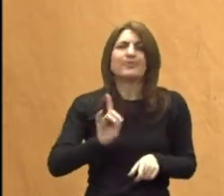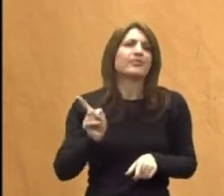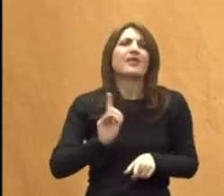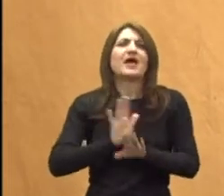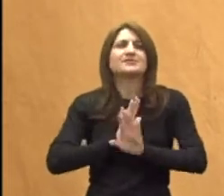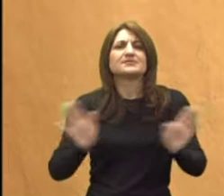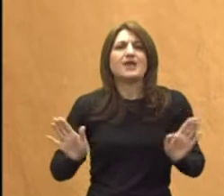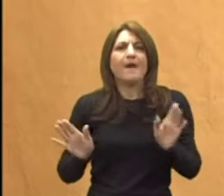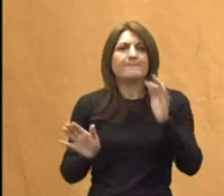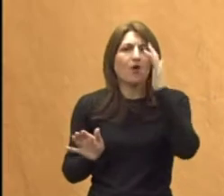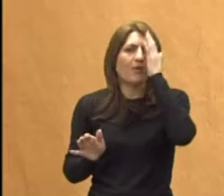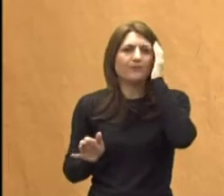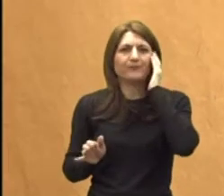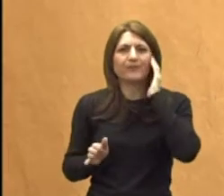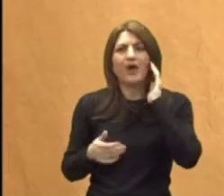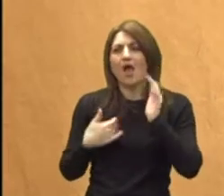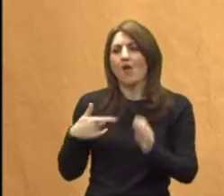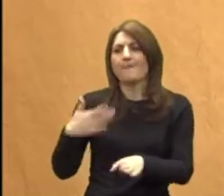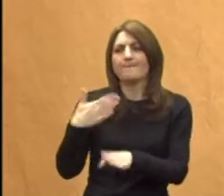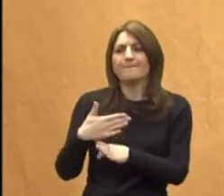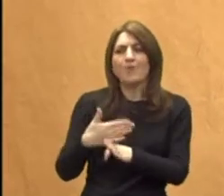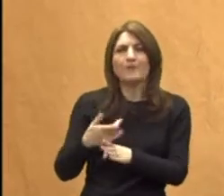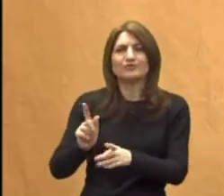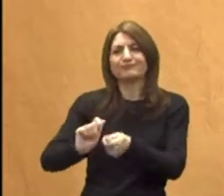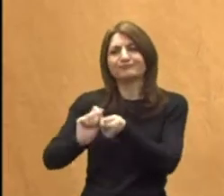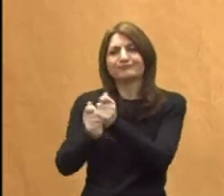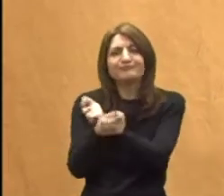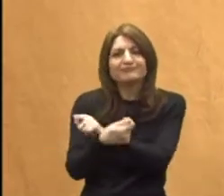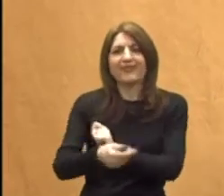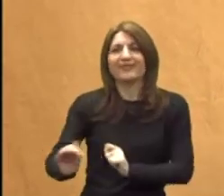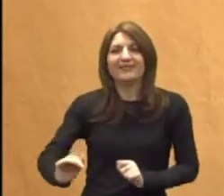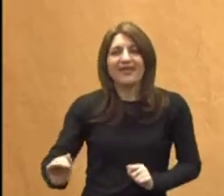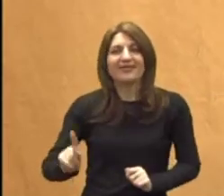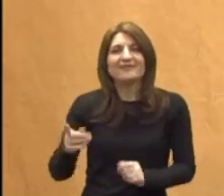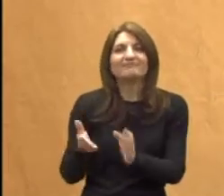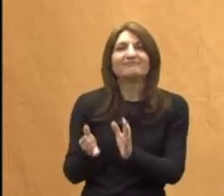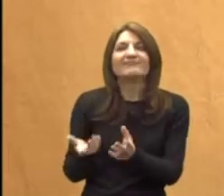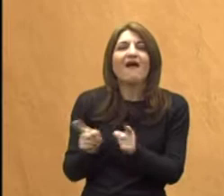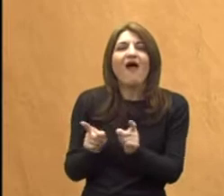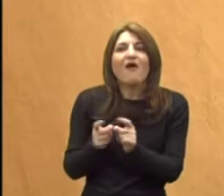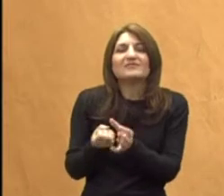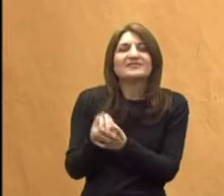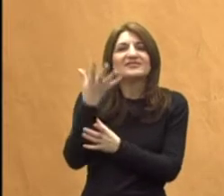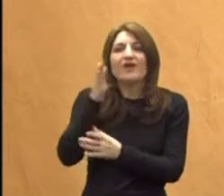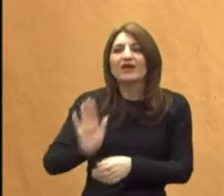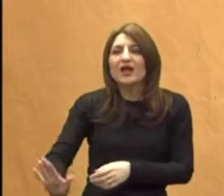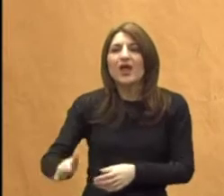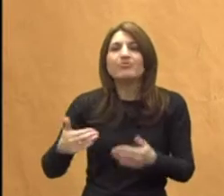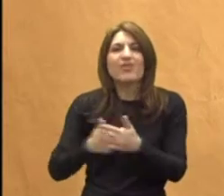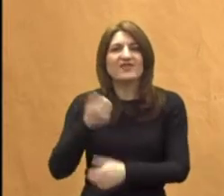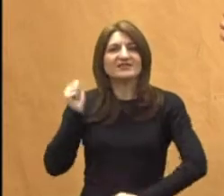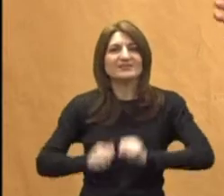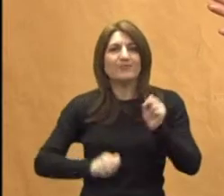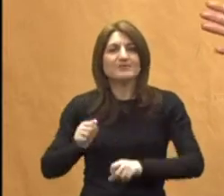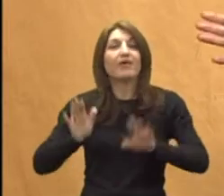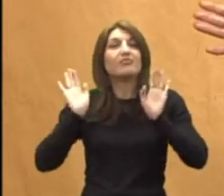u pomaganje ili u preobražavanje djeteta ili stvaranje njegovih novi sposobnosti, nego vi kroz to